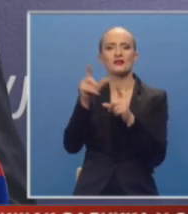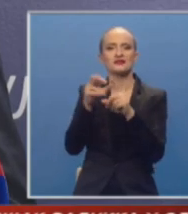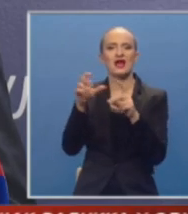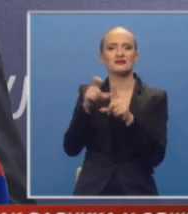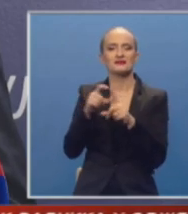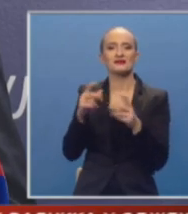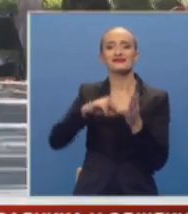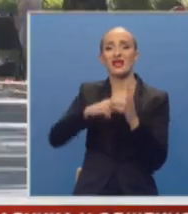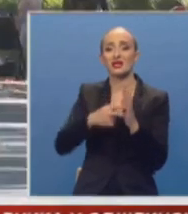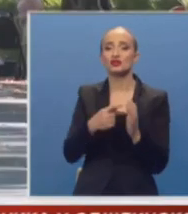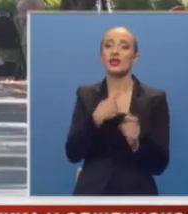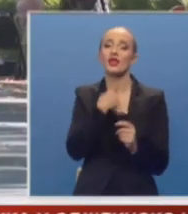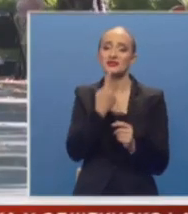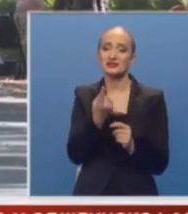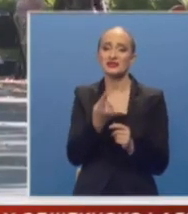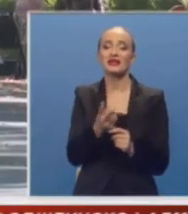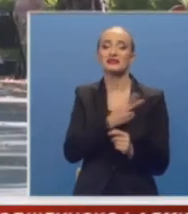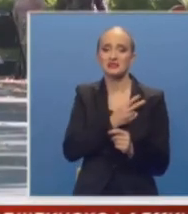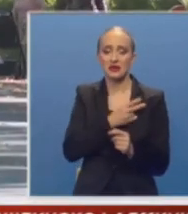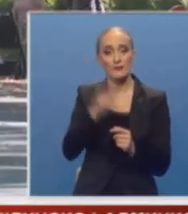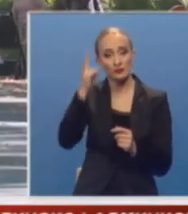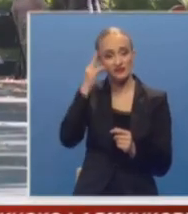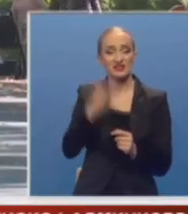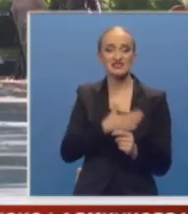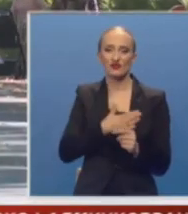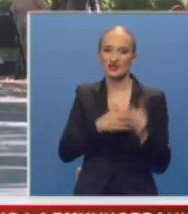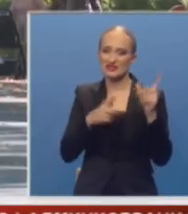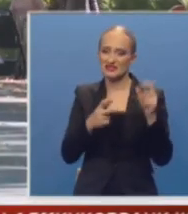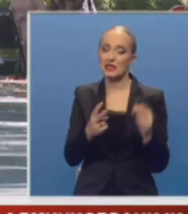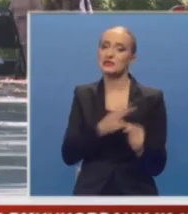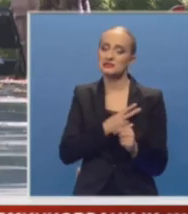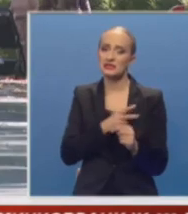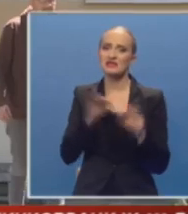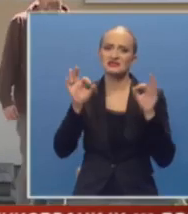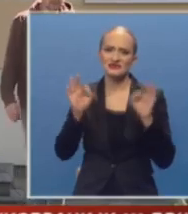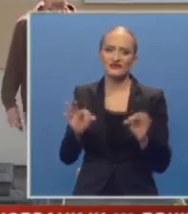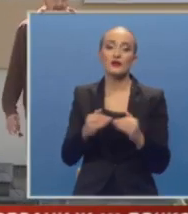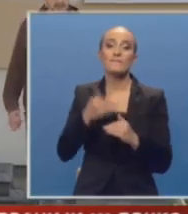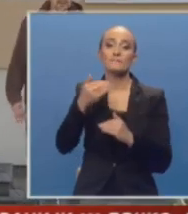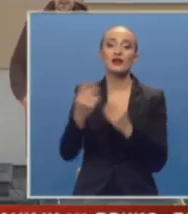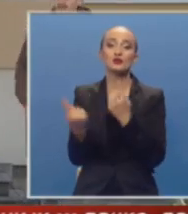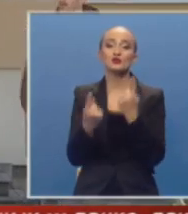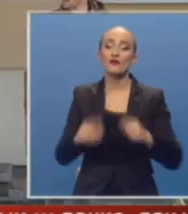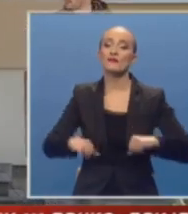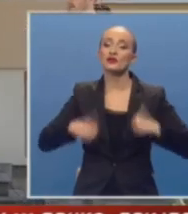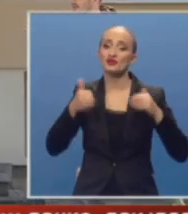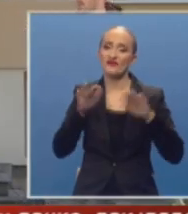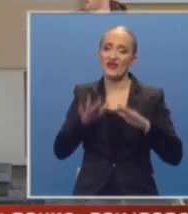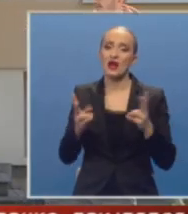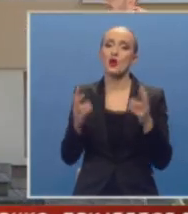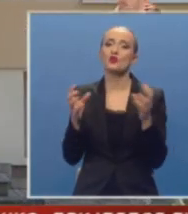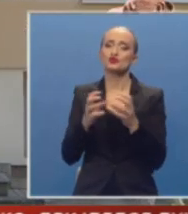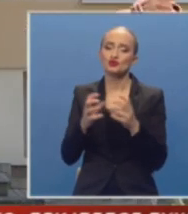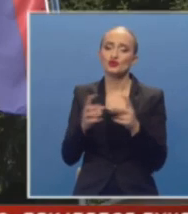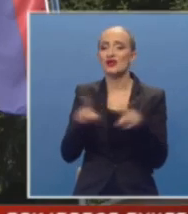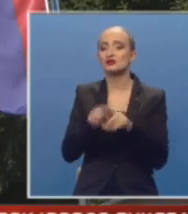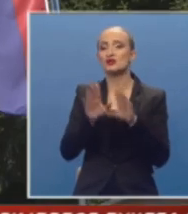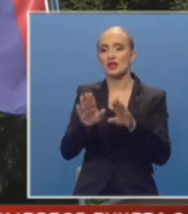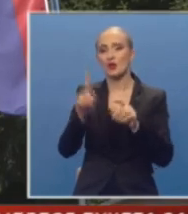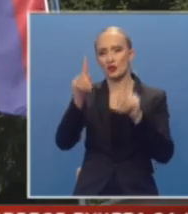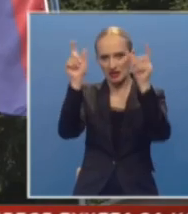tehnički jezik istine. A poznavanje sobstvene istorije i istine osnovni je preduslov za opstanak kako društva, tako i republike.